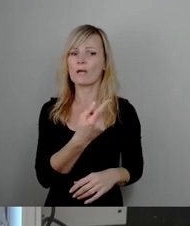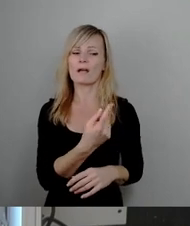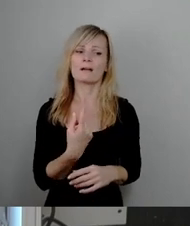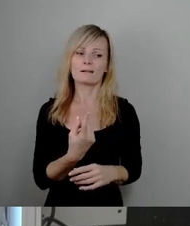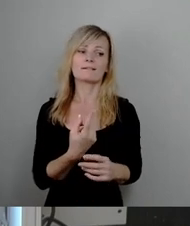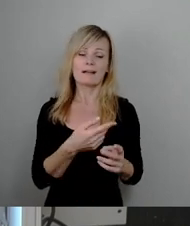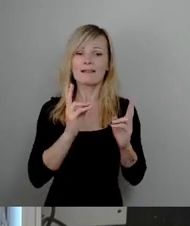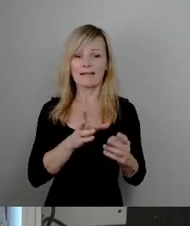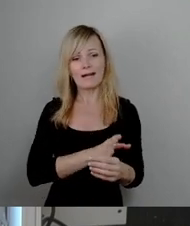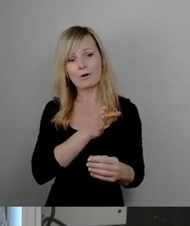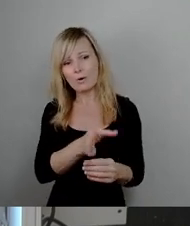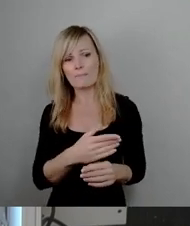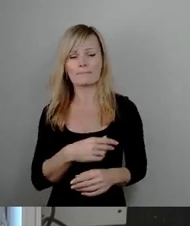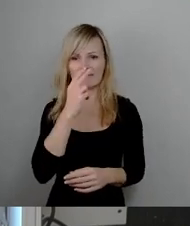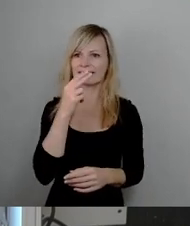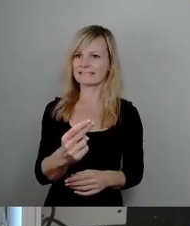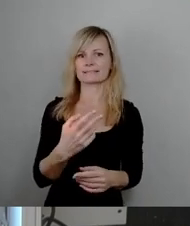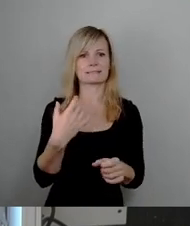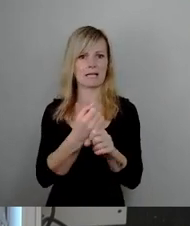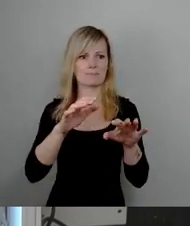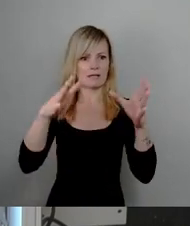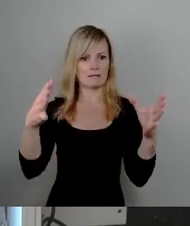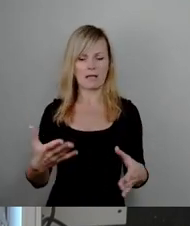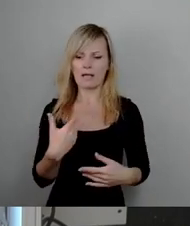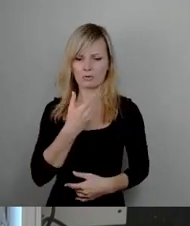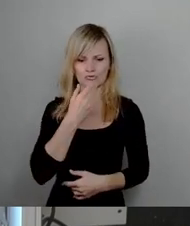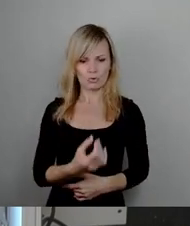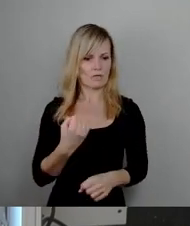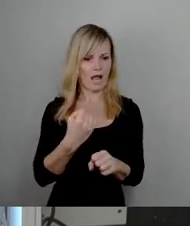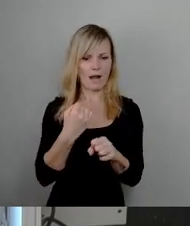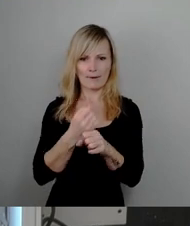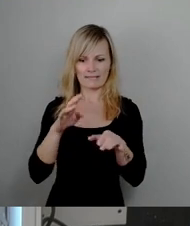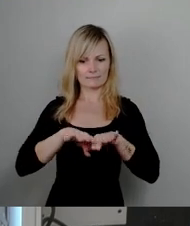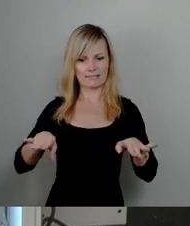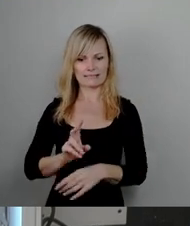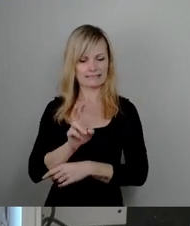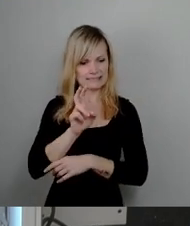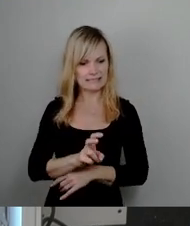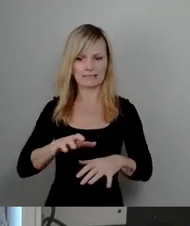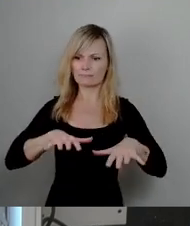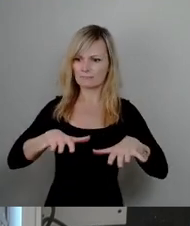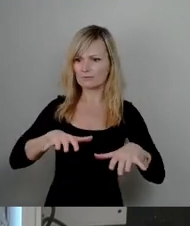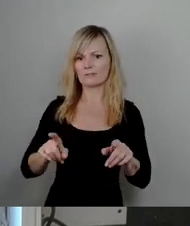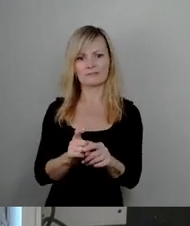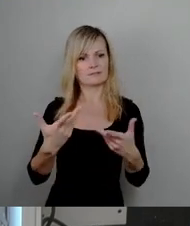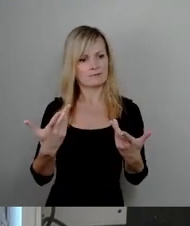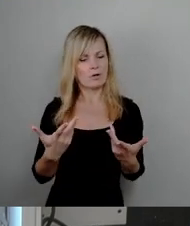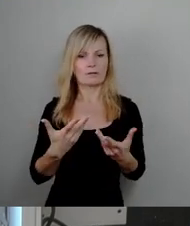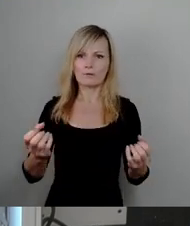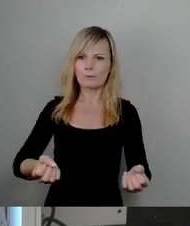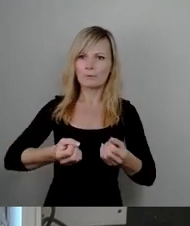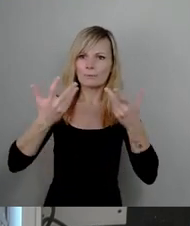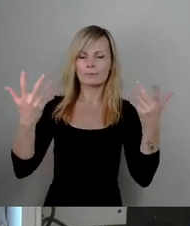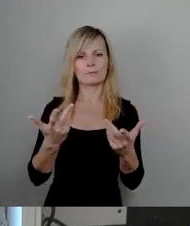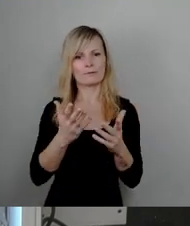wie wir wahrscheinlich alle, wenn es dort einen Arbeitsplatz gibt, an dem auch zum Arbeiten eingeladen wird durch die Räumlichkeiten.